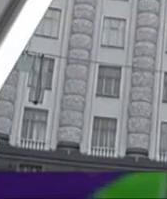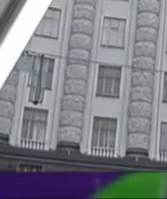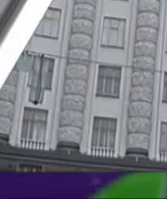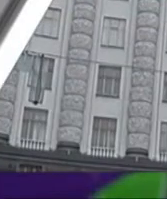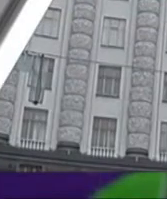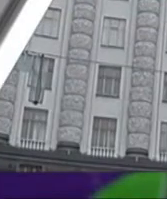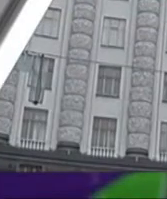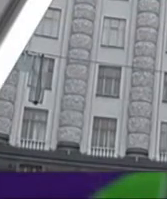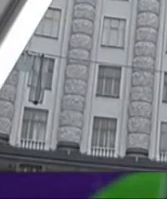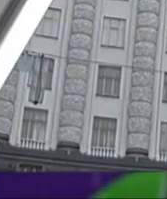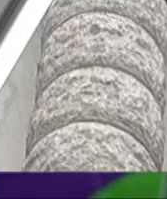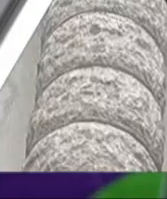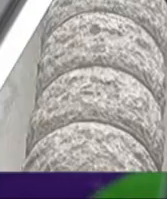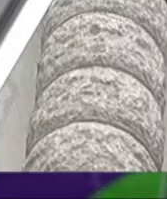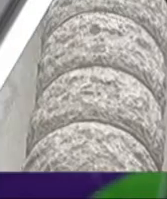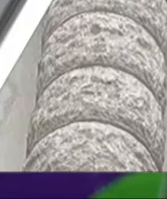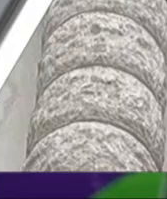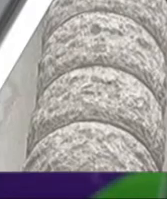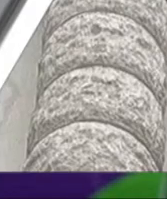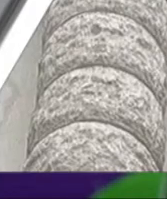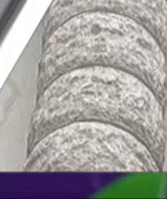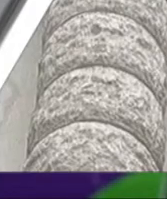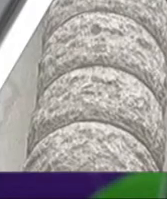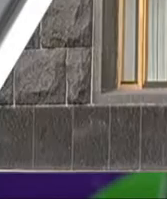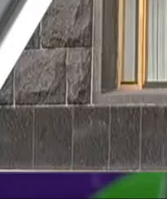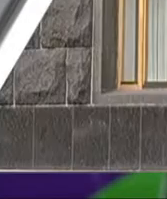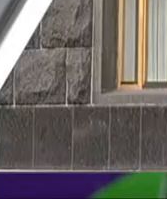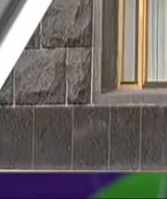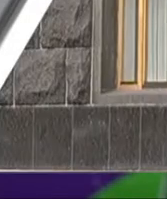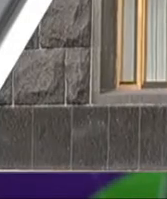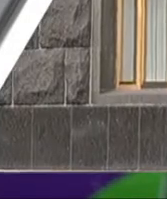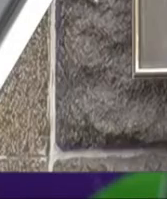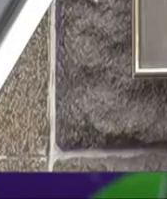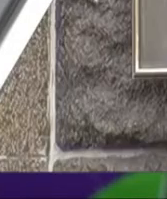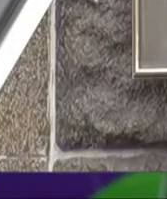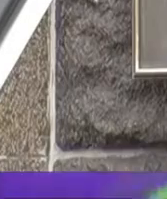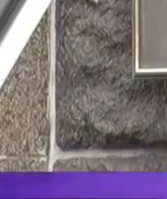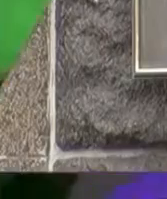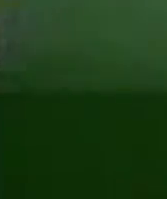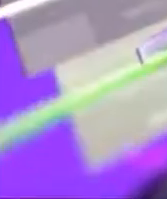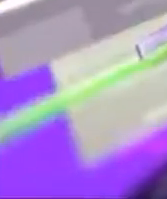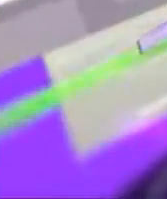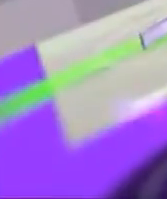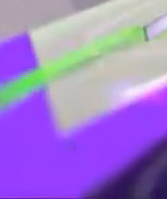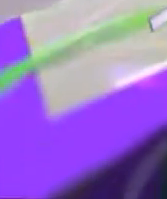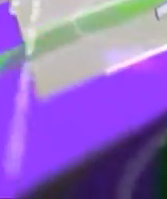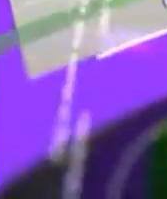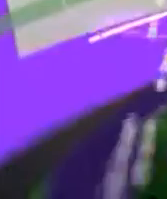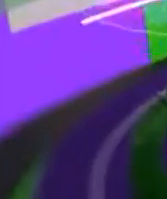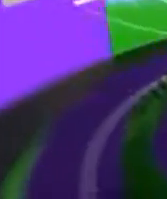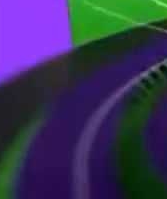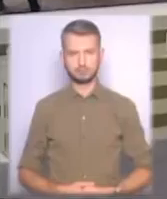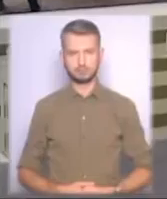Обнадійлива тенденція – кредитори України прийняли рішення про списання 3 мільярдів українського зовнішнього боргу.